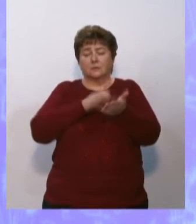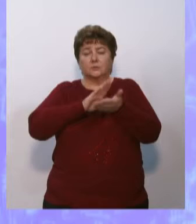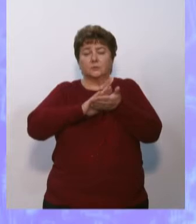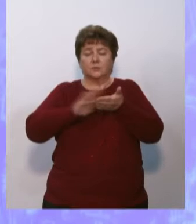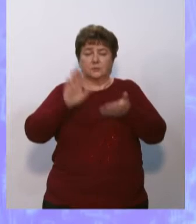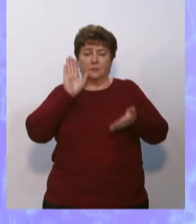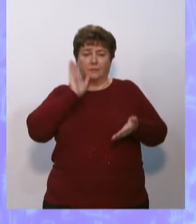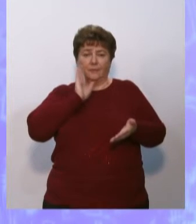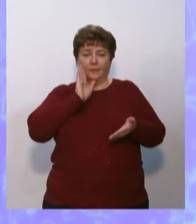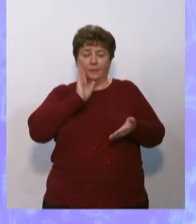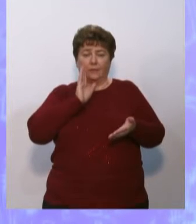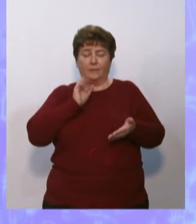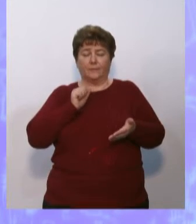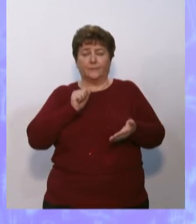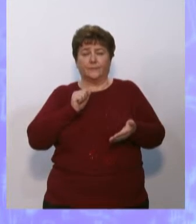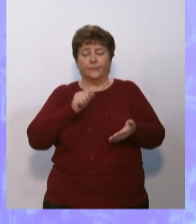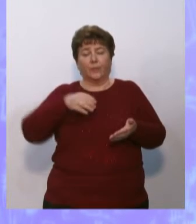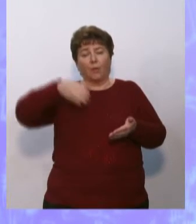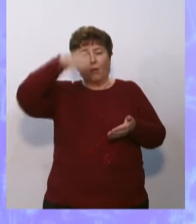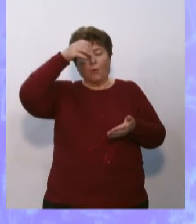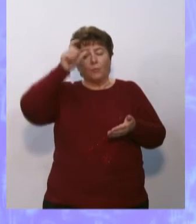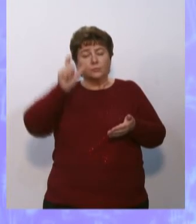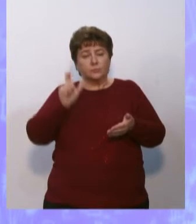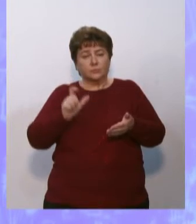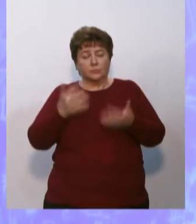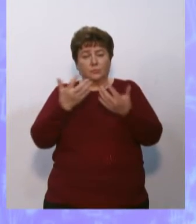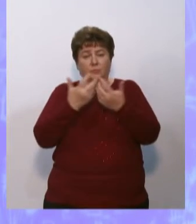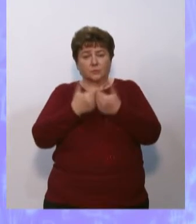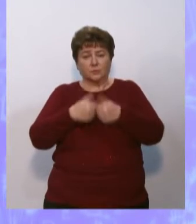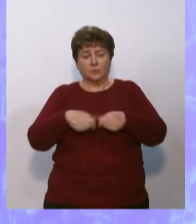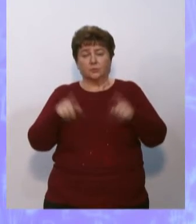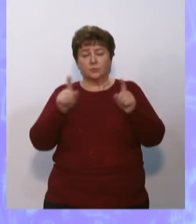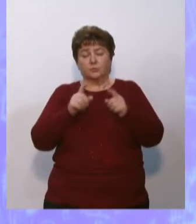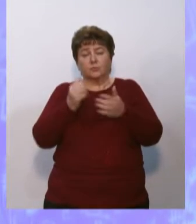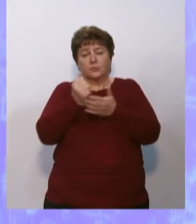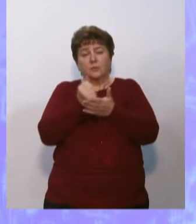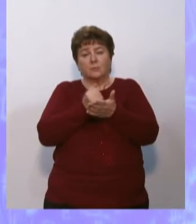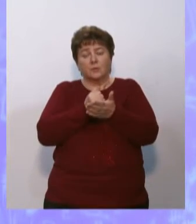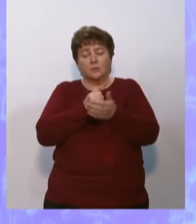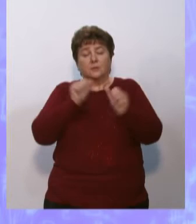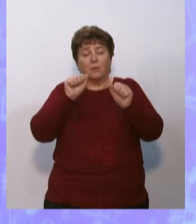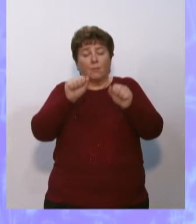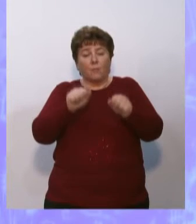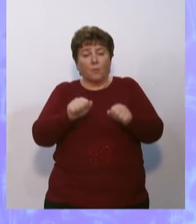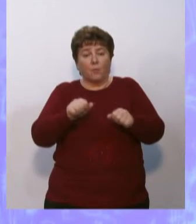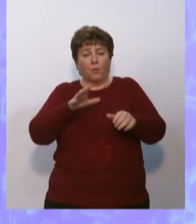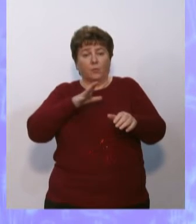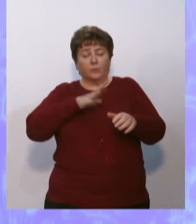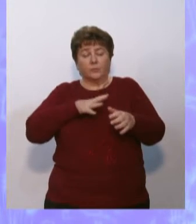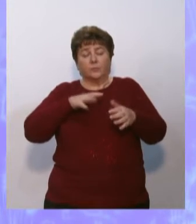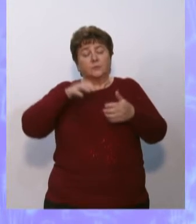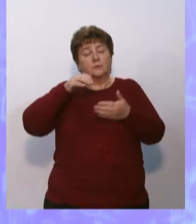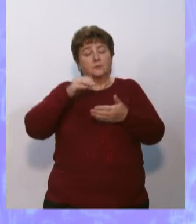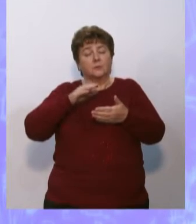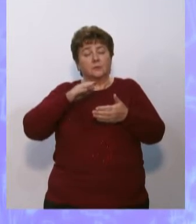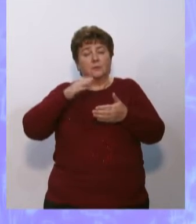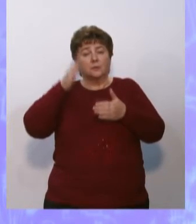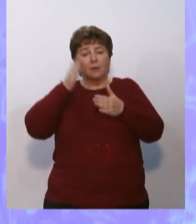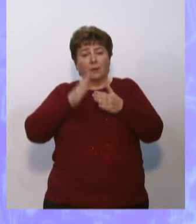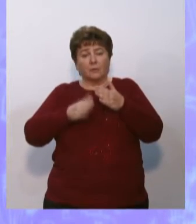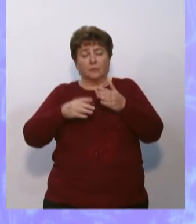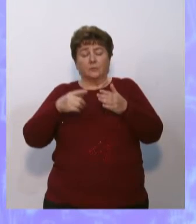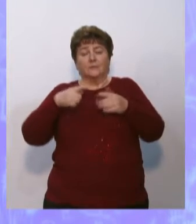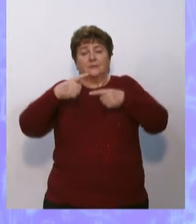пресной воды. Ученые подсчитали, что ее запасы могут быть исчерпаны уже в